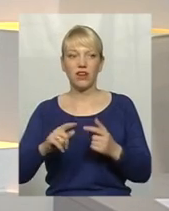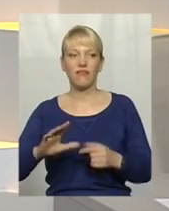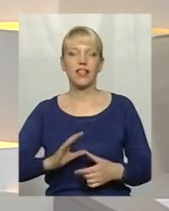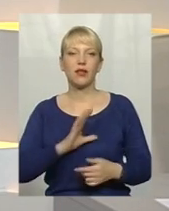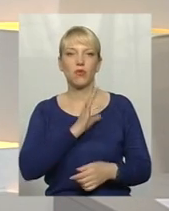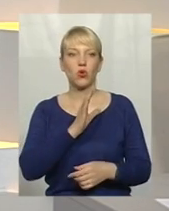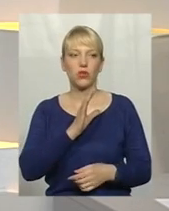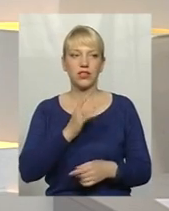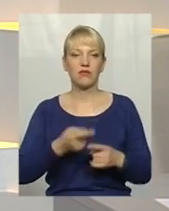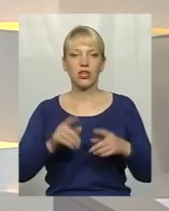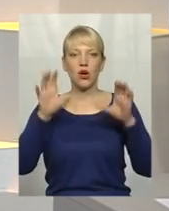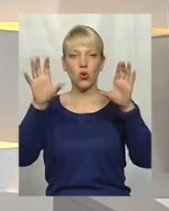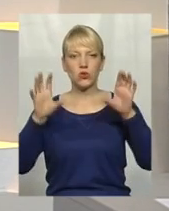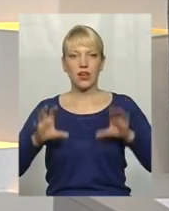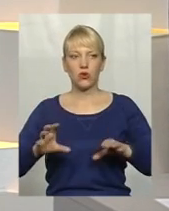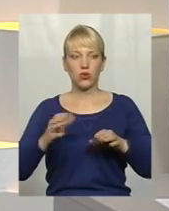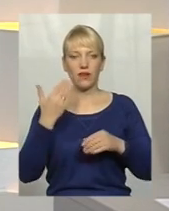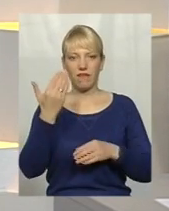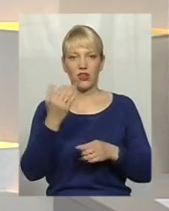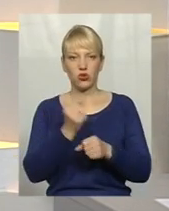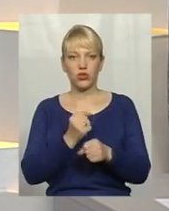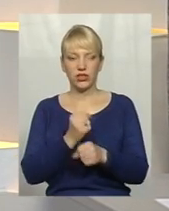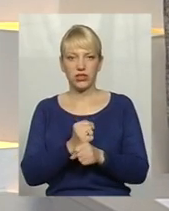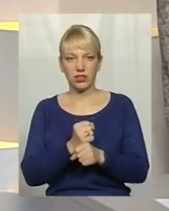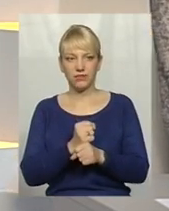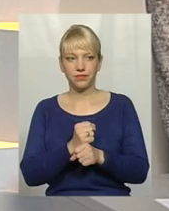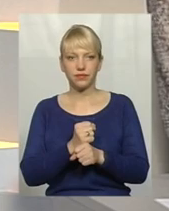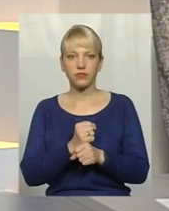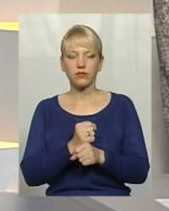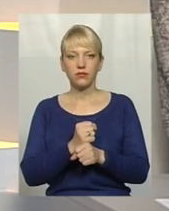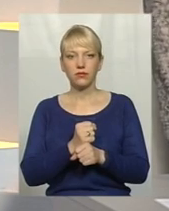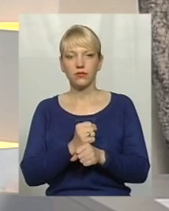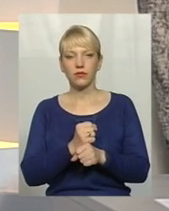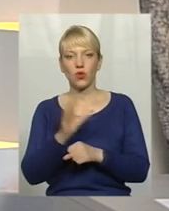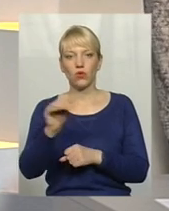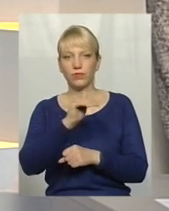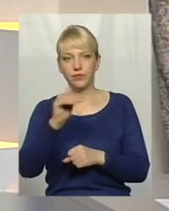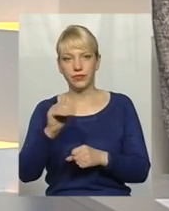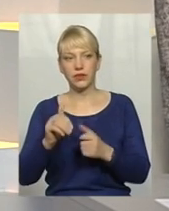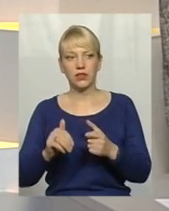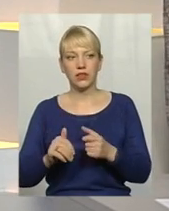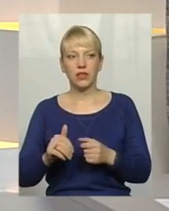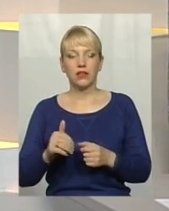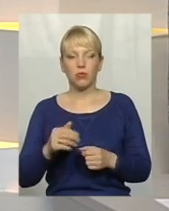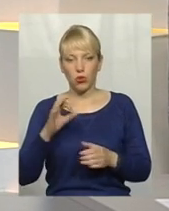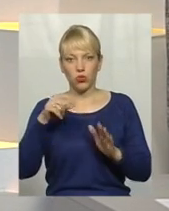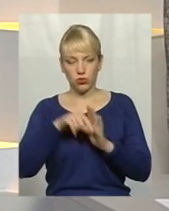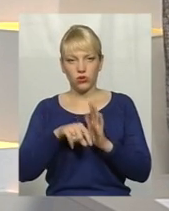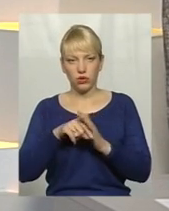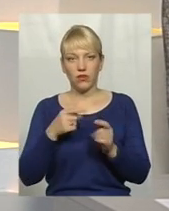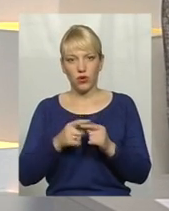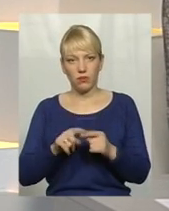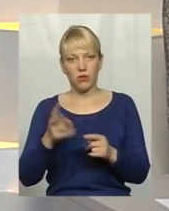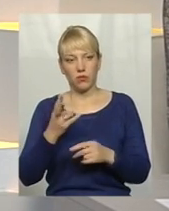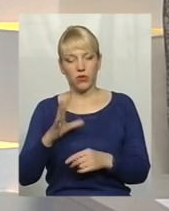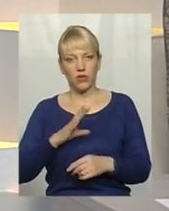узаконення цих дій, так би мовитися? Формалізація, можливо, вона теж, по суті, вона мала би